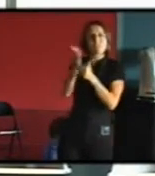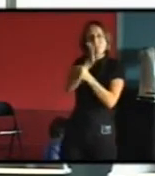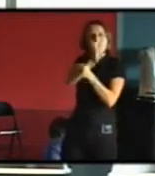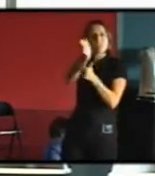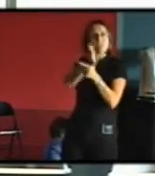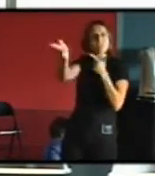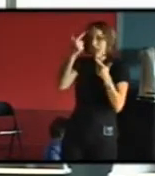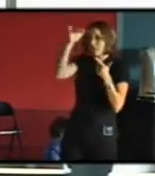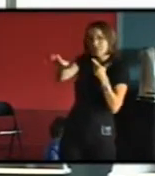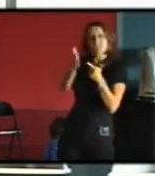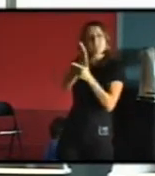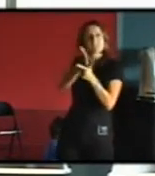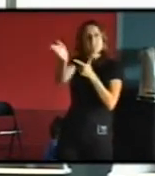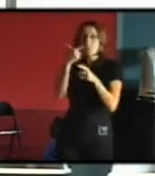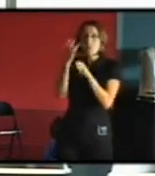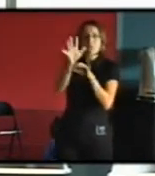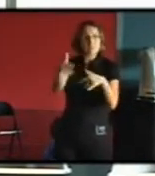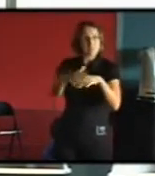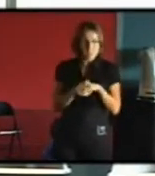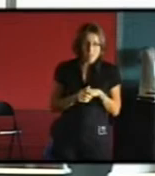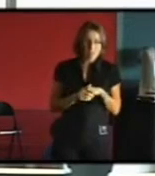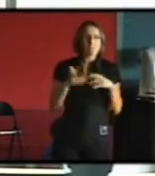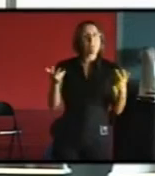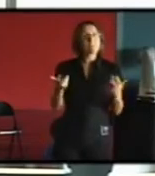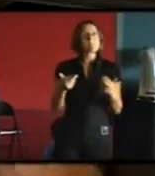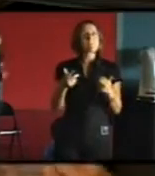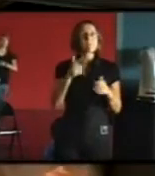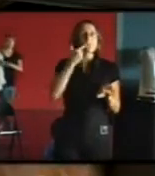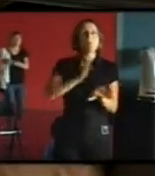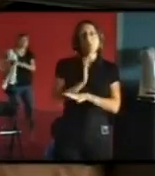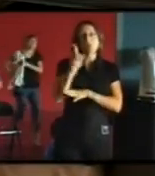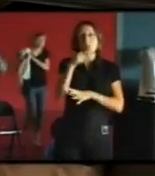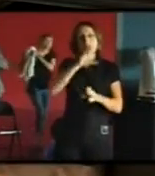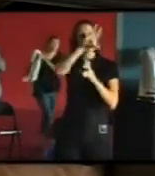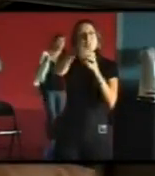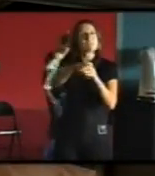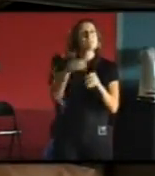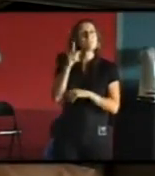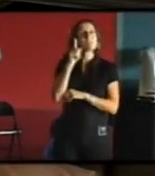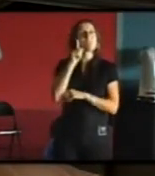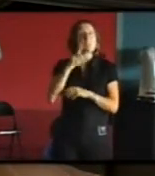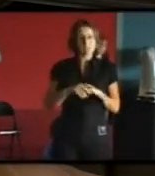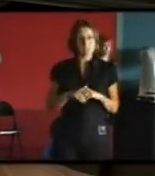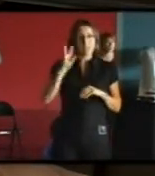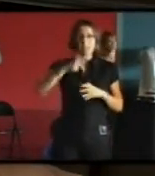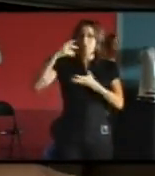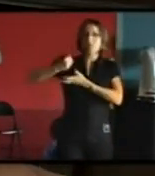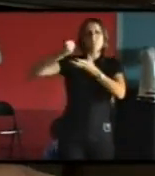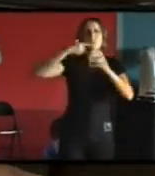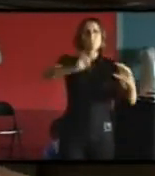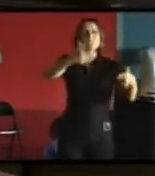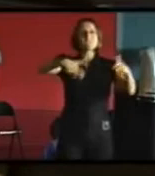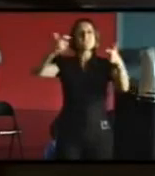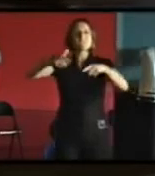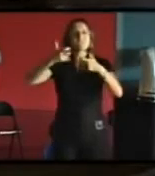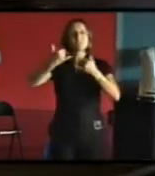approches que nous venons de présenter bon Bordeaux est très concerné puisque vous avez un patrimoine bâti très important